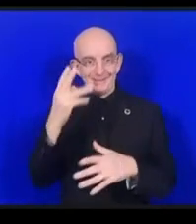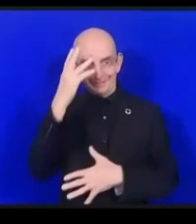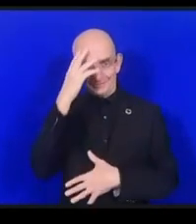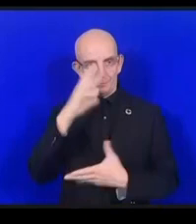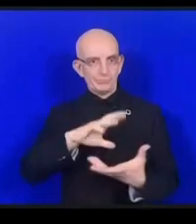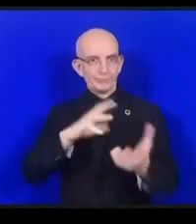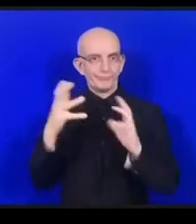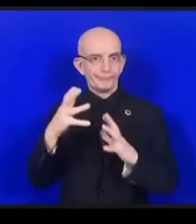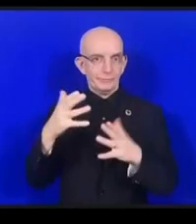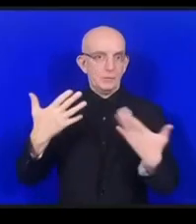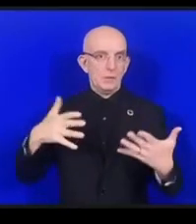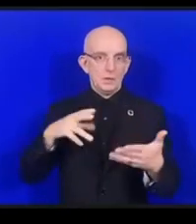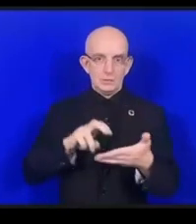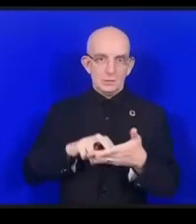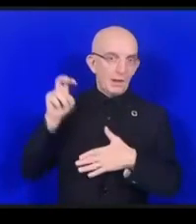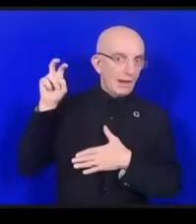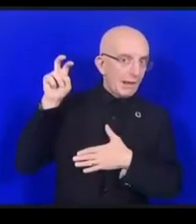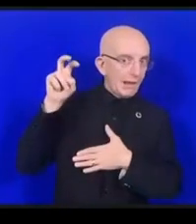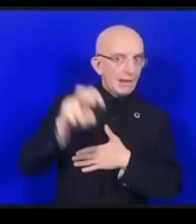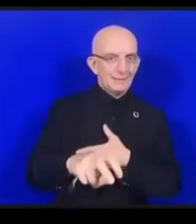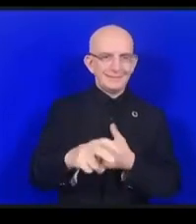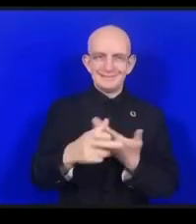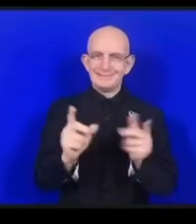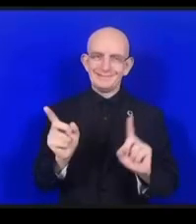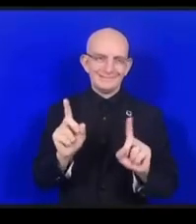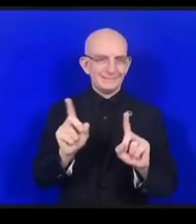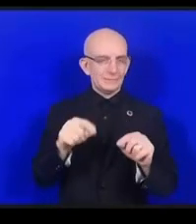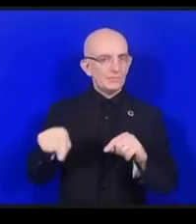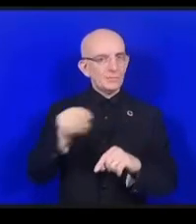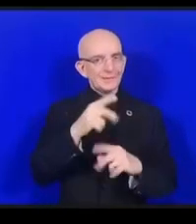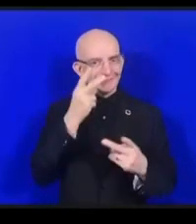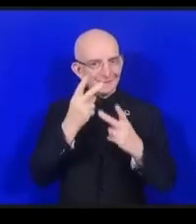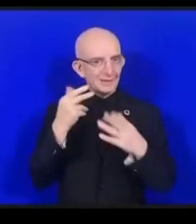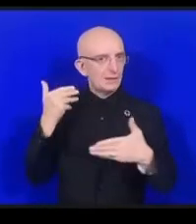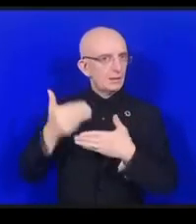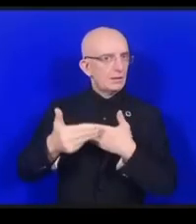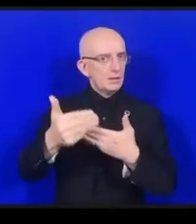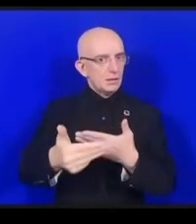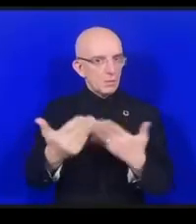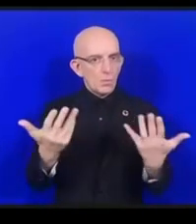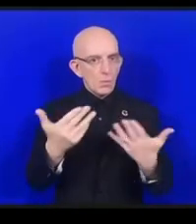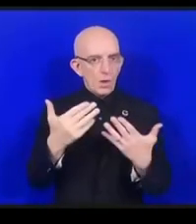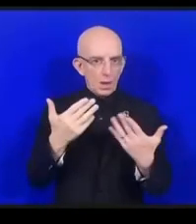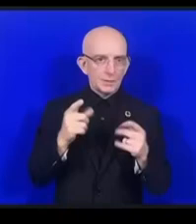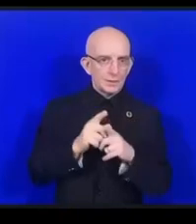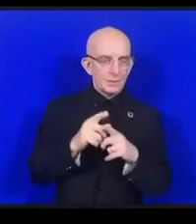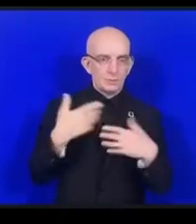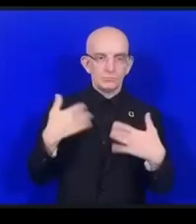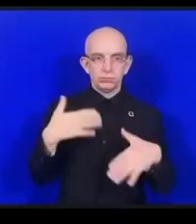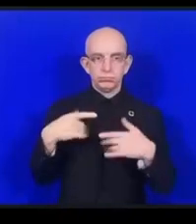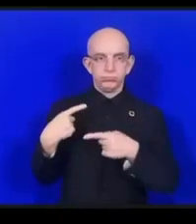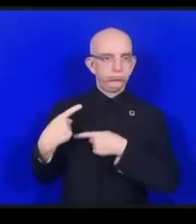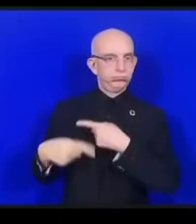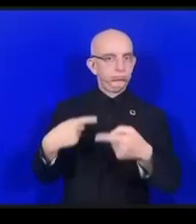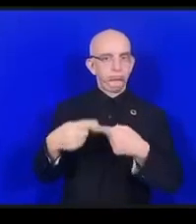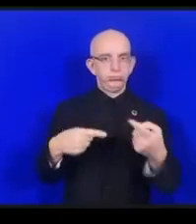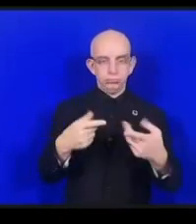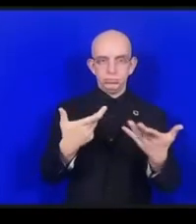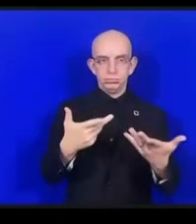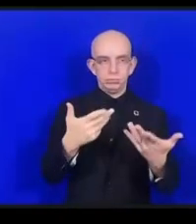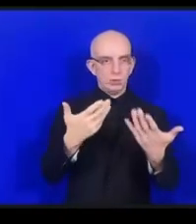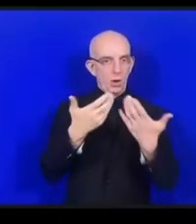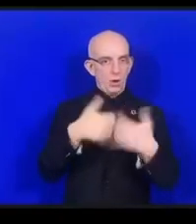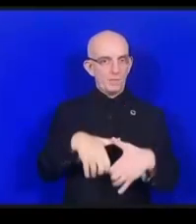非常に驚くべき進歩というのが自動翻訳の分野では進んでいますそれをぜひ